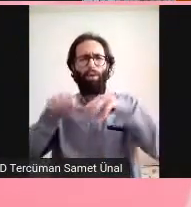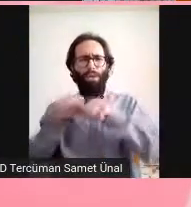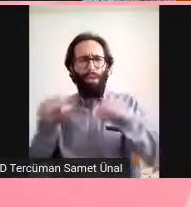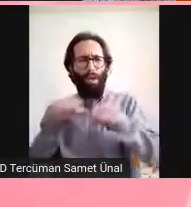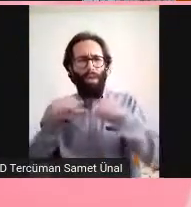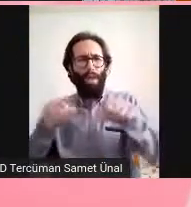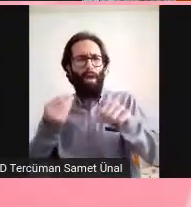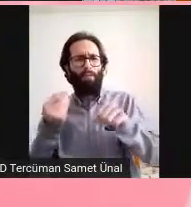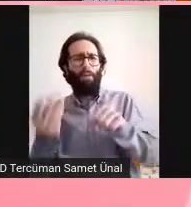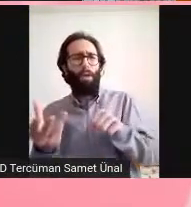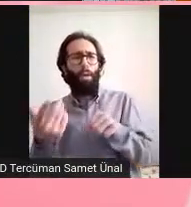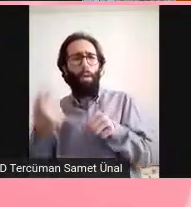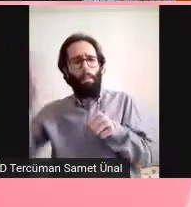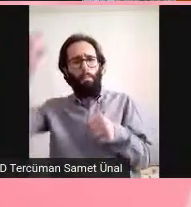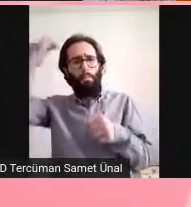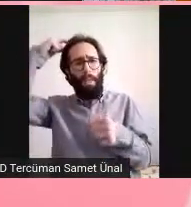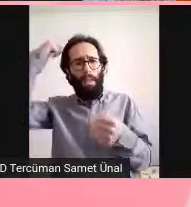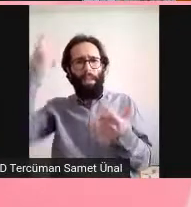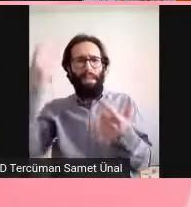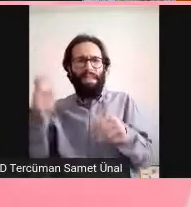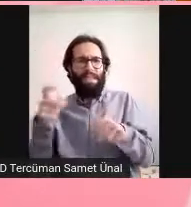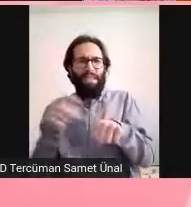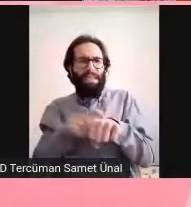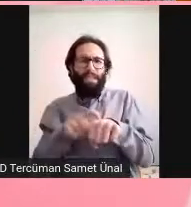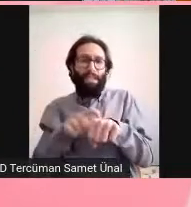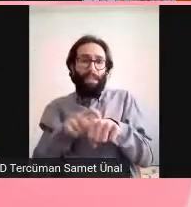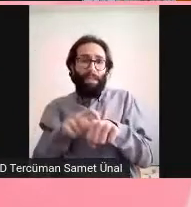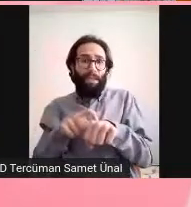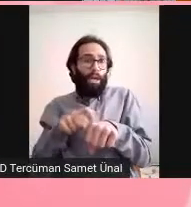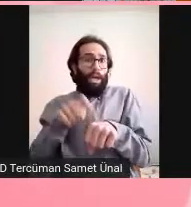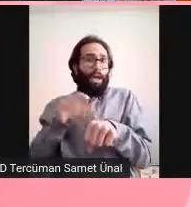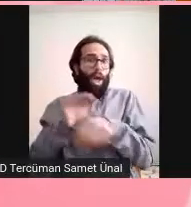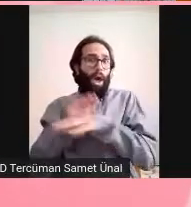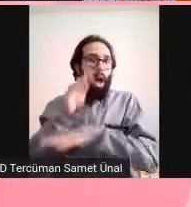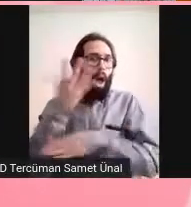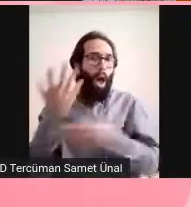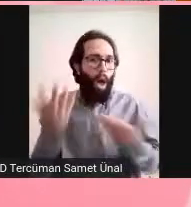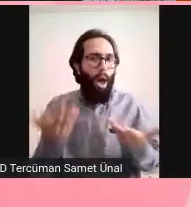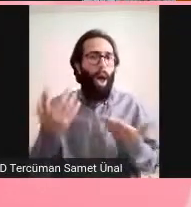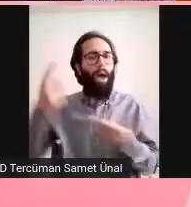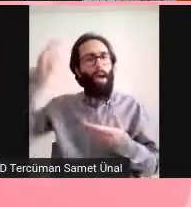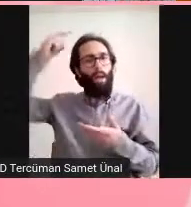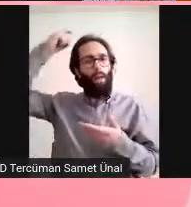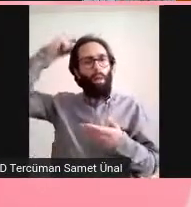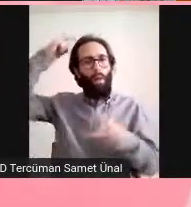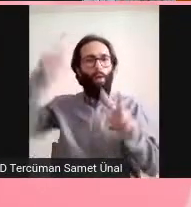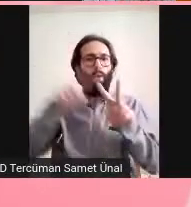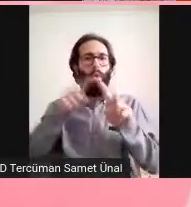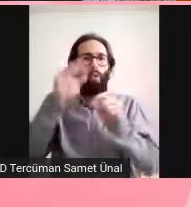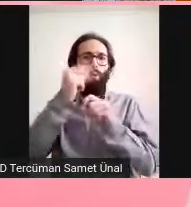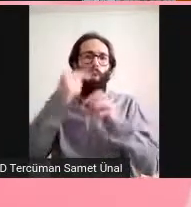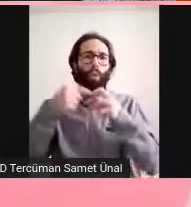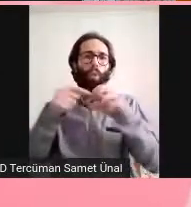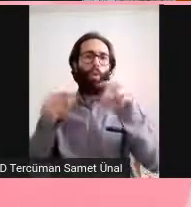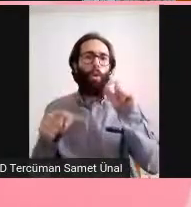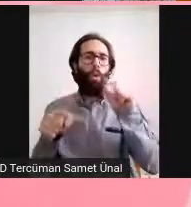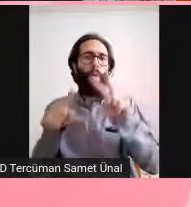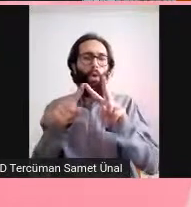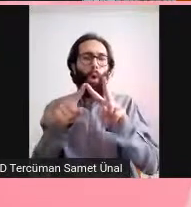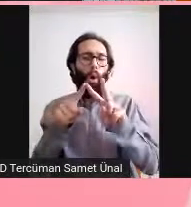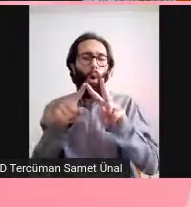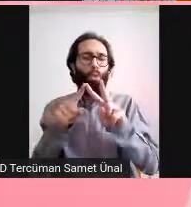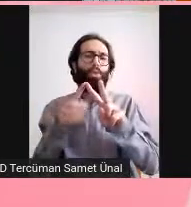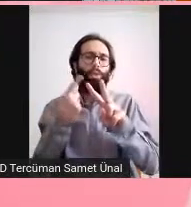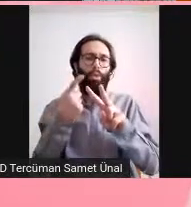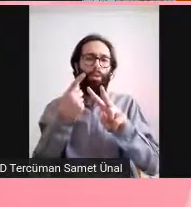yani ruhsal olarak olmak zorunda değil. Nöronları enfekte olduğunda da olabilir. O zaman delirium yaşanır